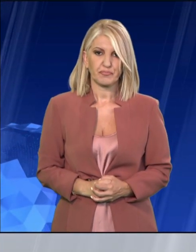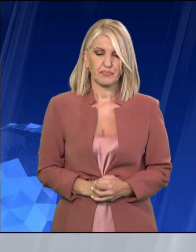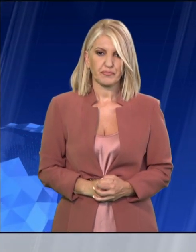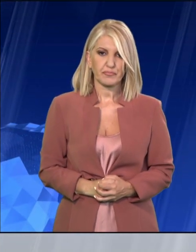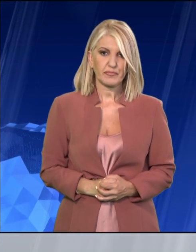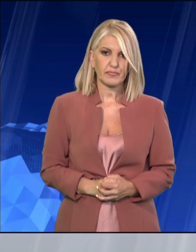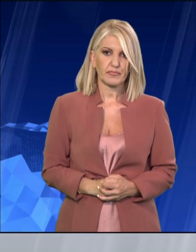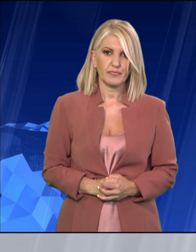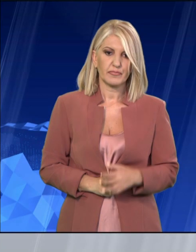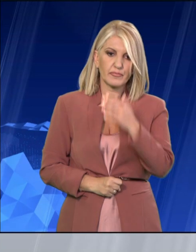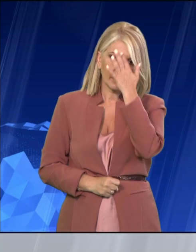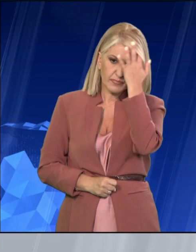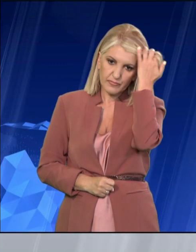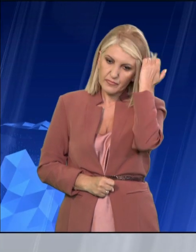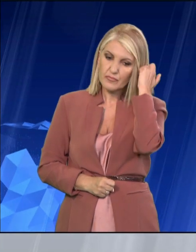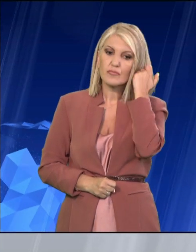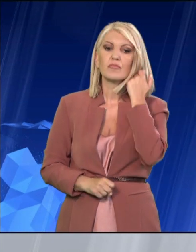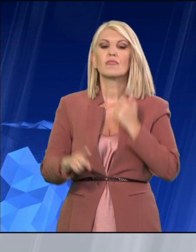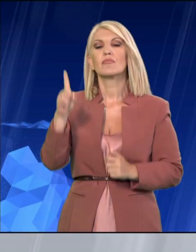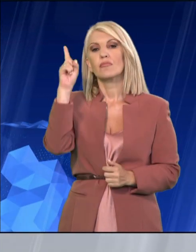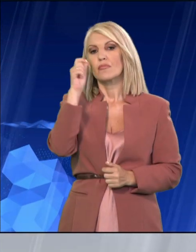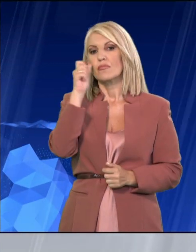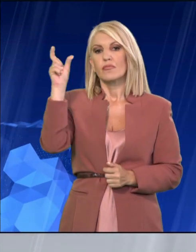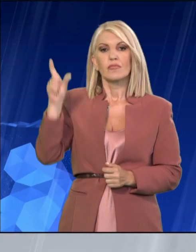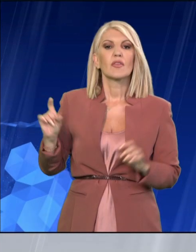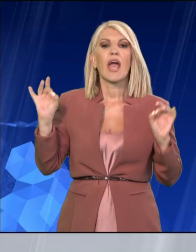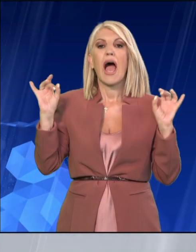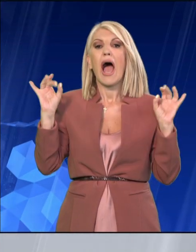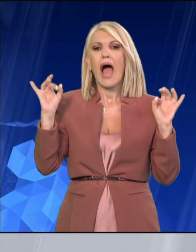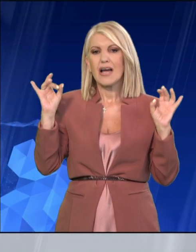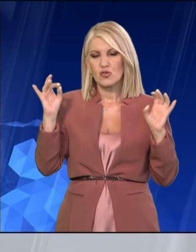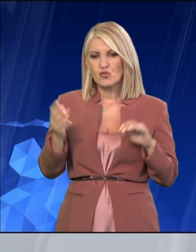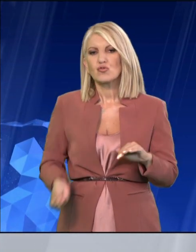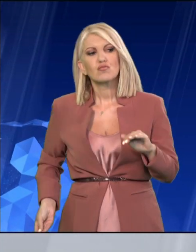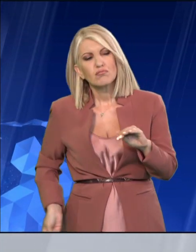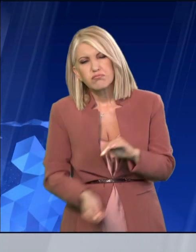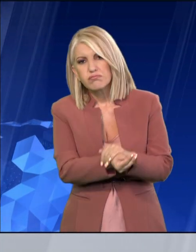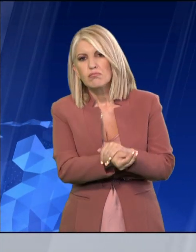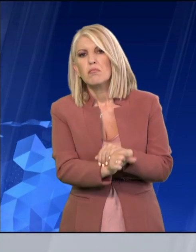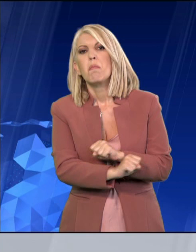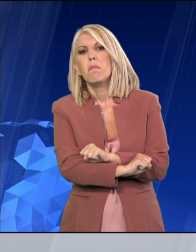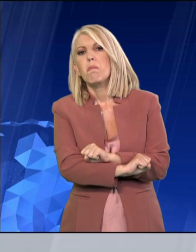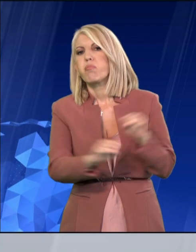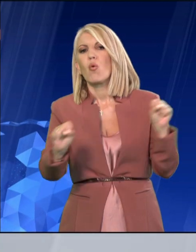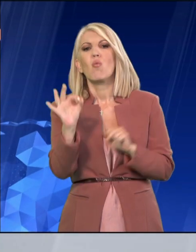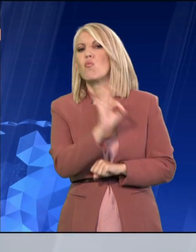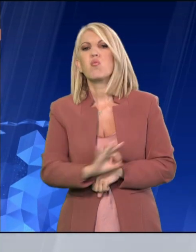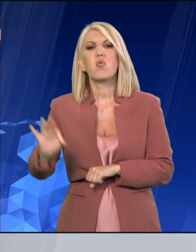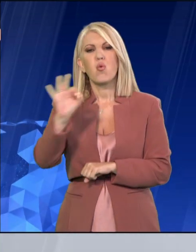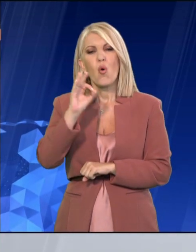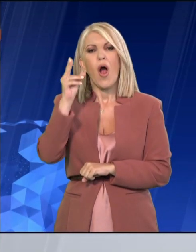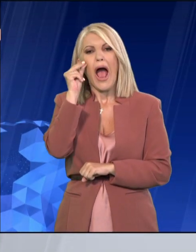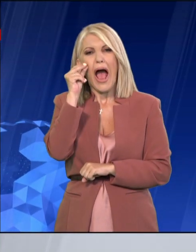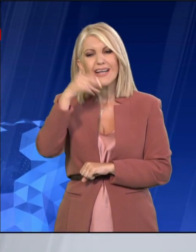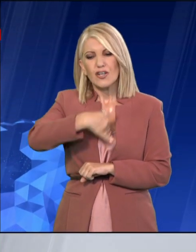Τις κινήσεις του Άγνωστου Άνδρα, ο οποίος στα ξημερώματα της Πέμπτης τοποθέτησε εκδικτικό μηχανισμό έξω από το κτίριο της τεκτονικής στο Άστινα